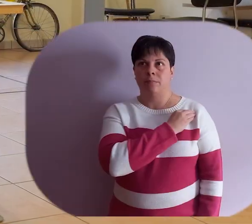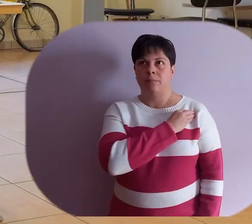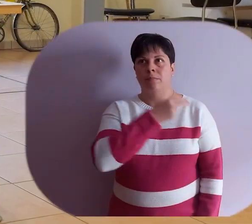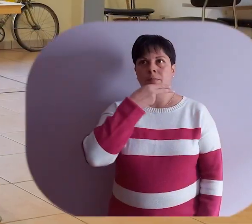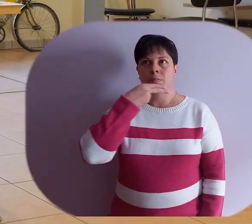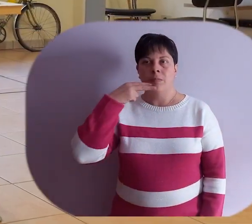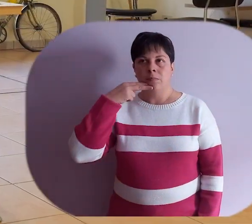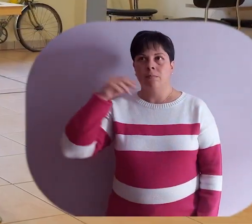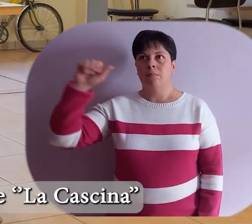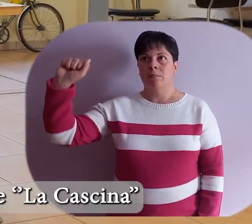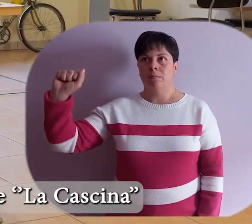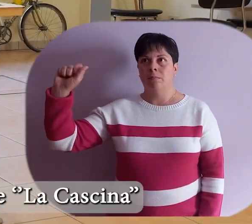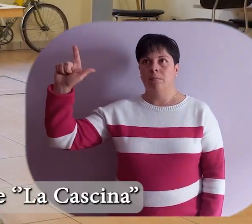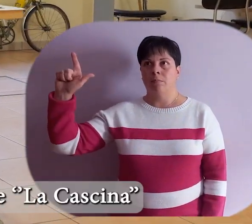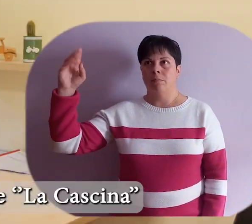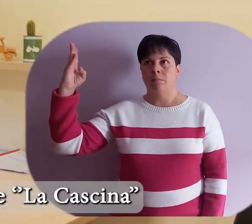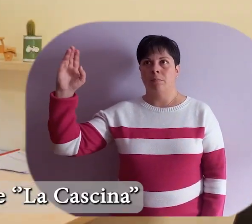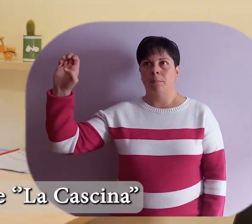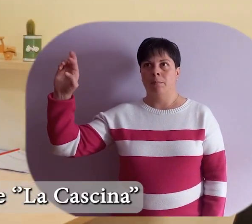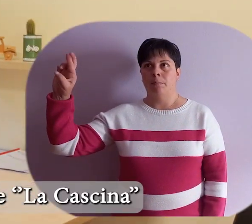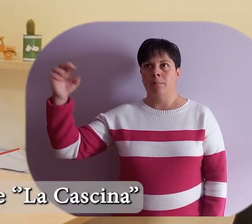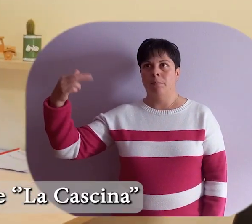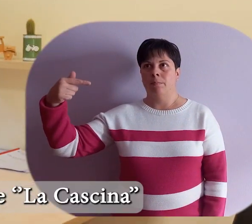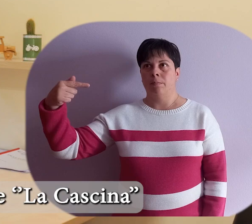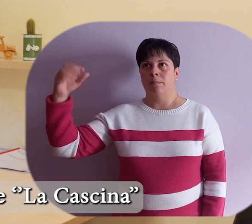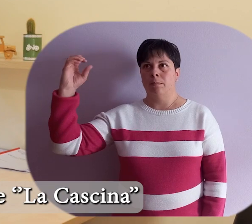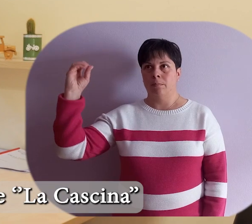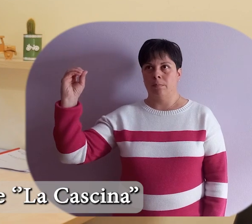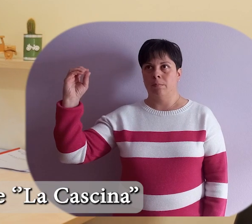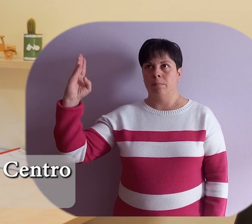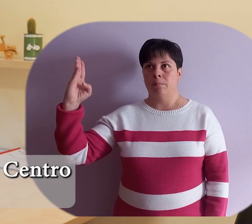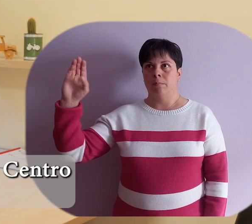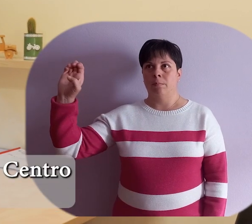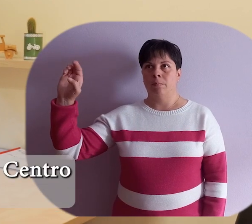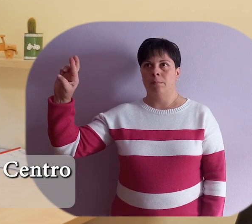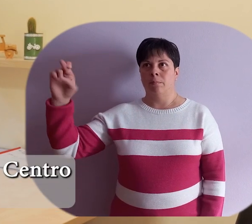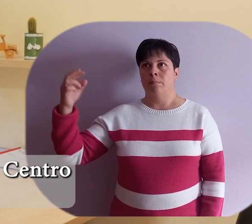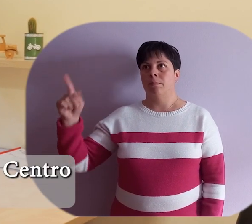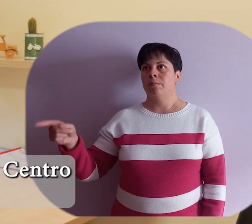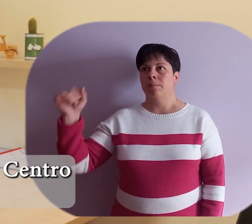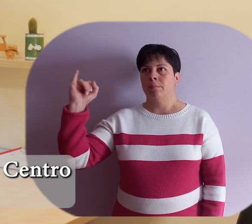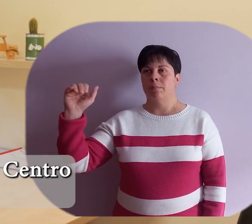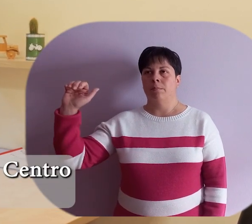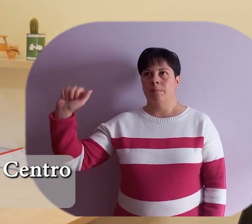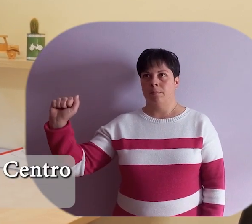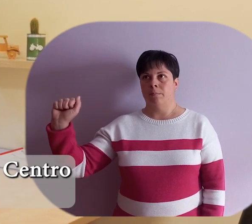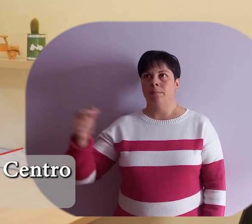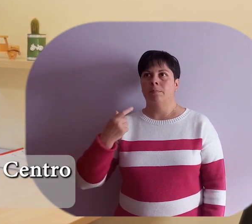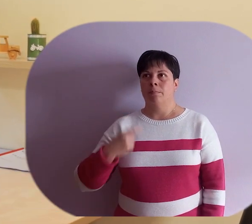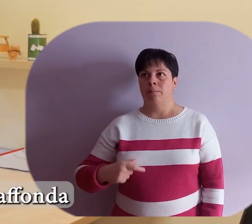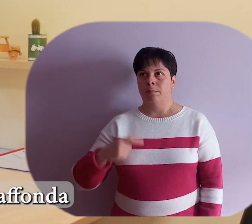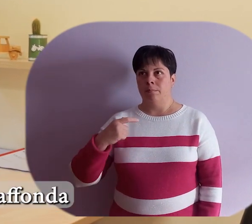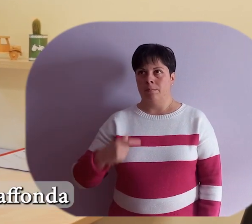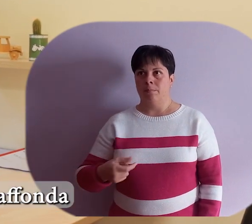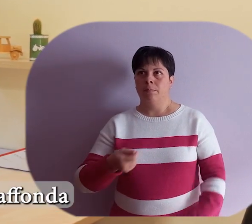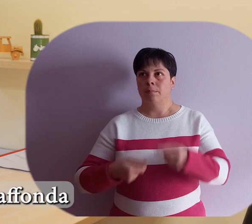Sono Alberto Bergio, presidente della cooperativa sociale La Cascina e responsabile dell'omonimo centro diurno.